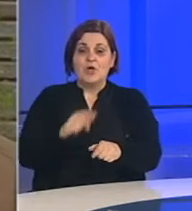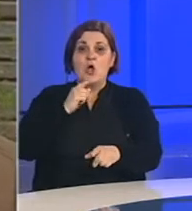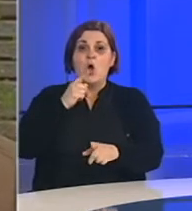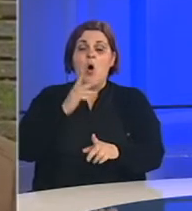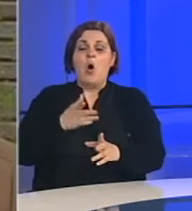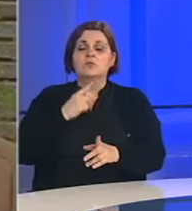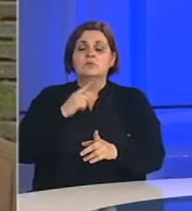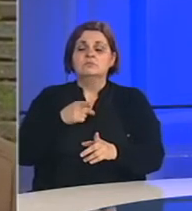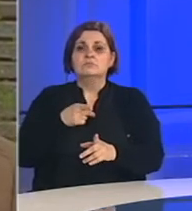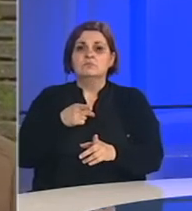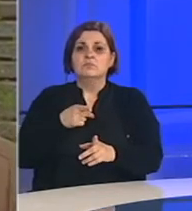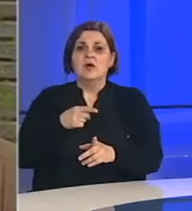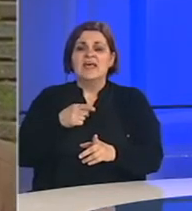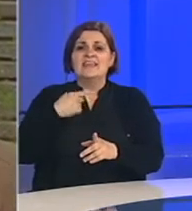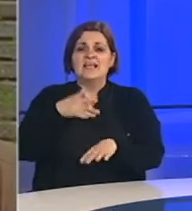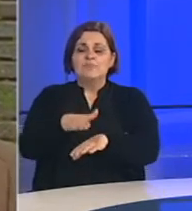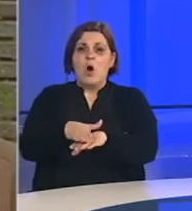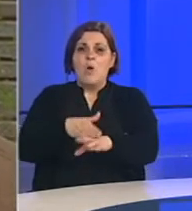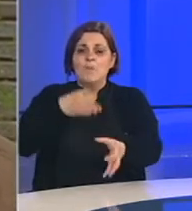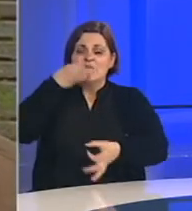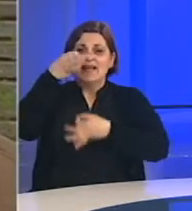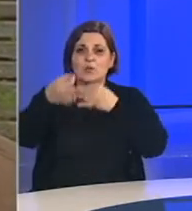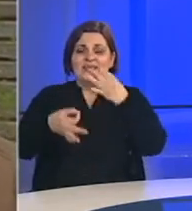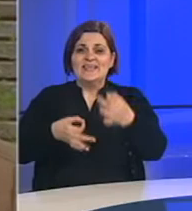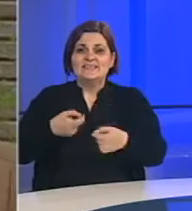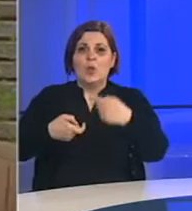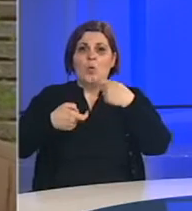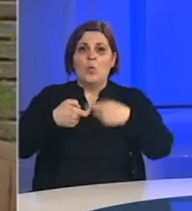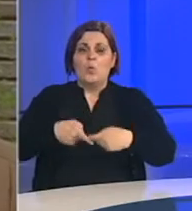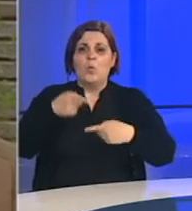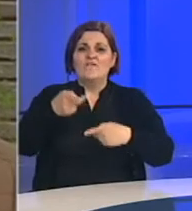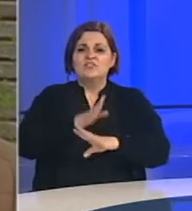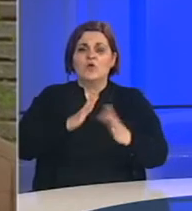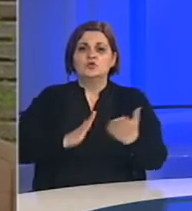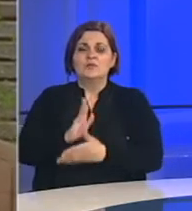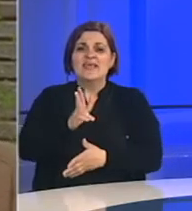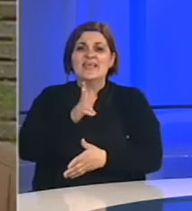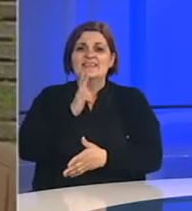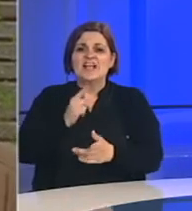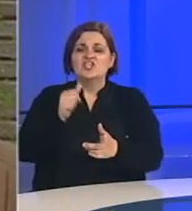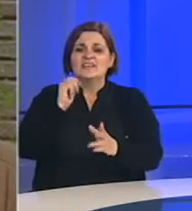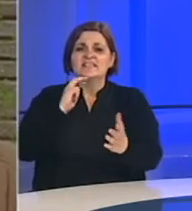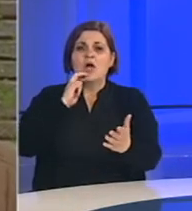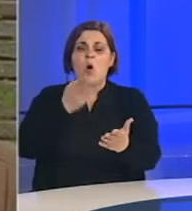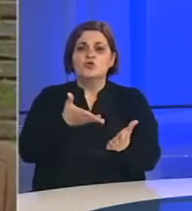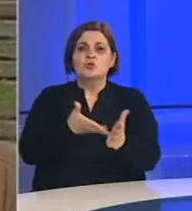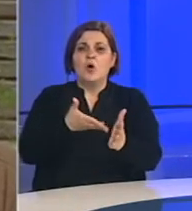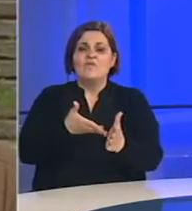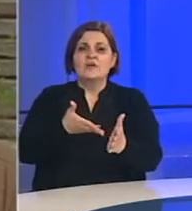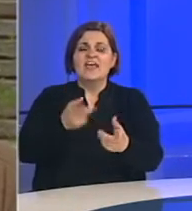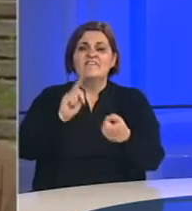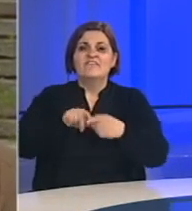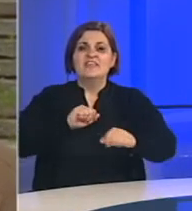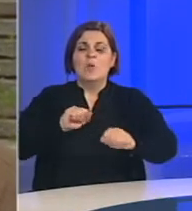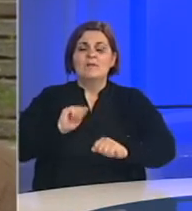kojih smo praktično, čime smo pokrenuli istragu u vezi ovog cijelog slučaja i tražili očitovanje Federalne